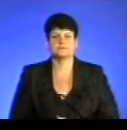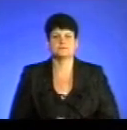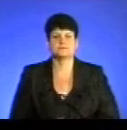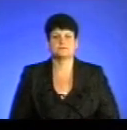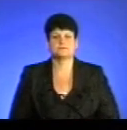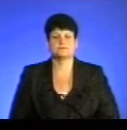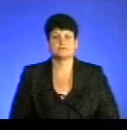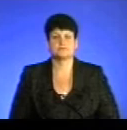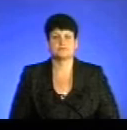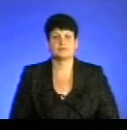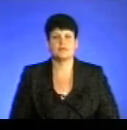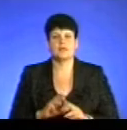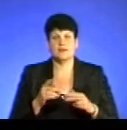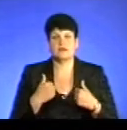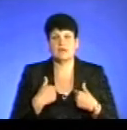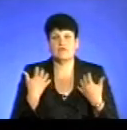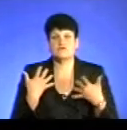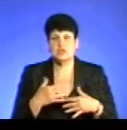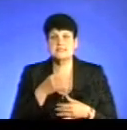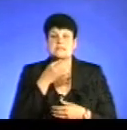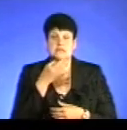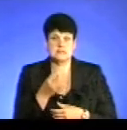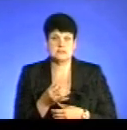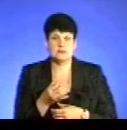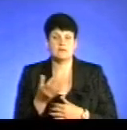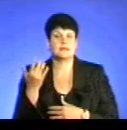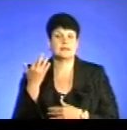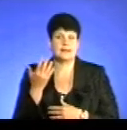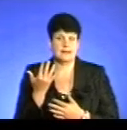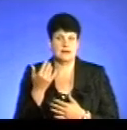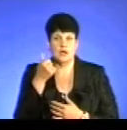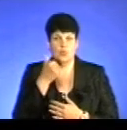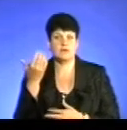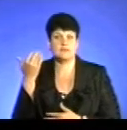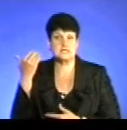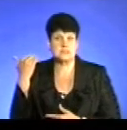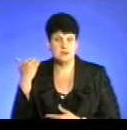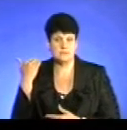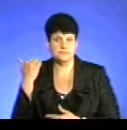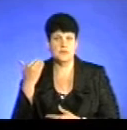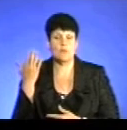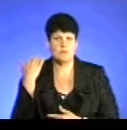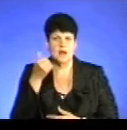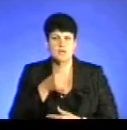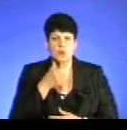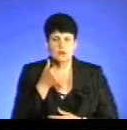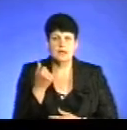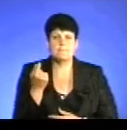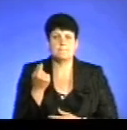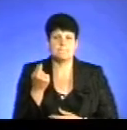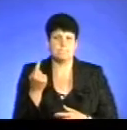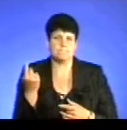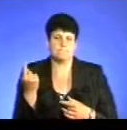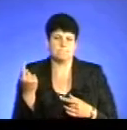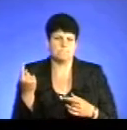Ну, як я вже сказав, декілька років тому назад, попередні роки, першість, якщо